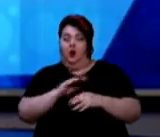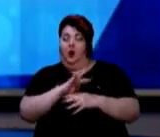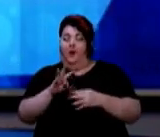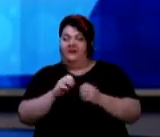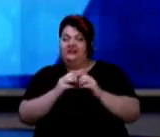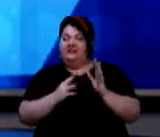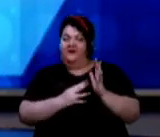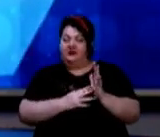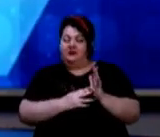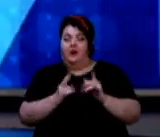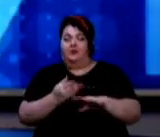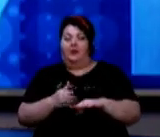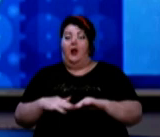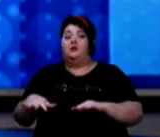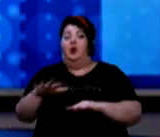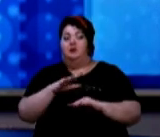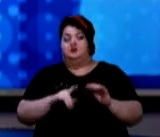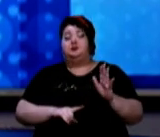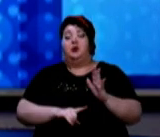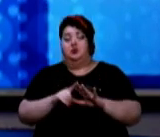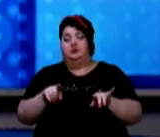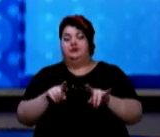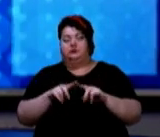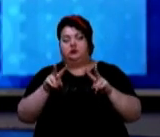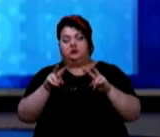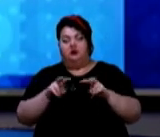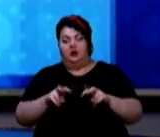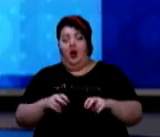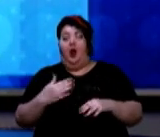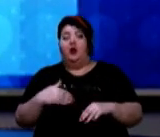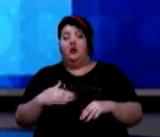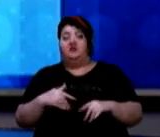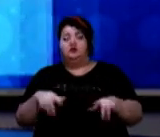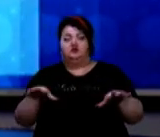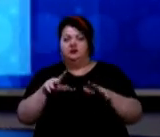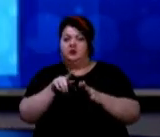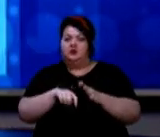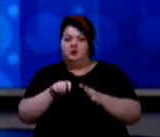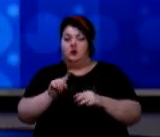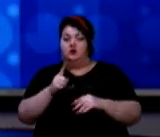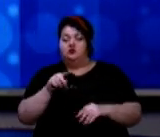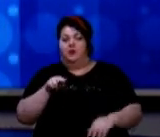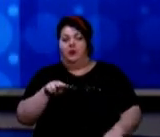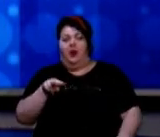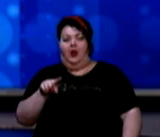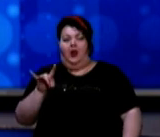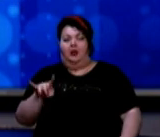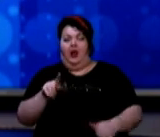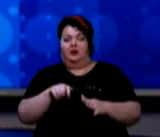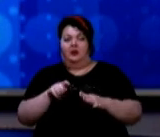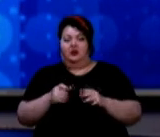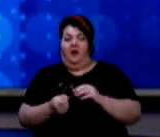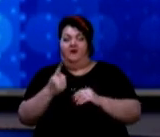На Полтавщині розпочали імуноферментну діагностику, навіщо всіх тестувати, чому ПЛР-тести виявилися